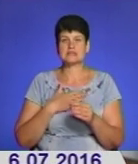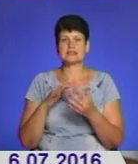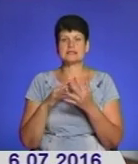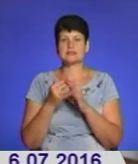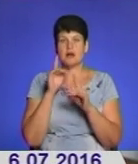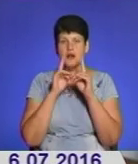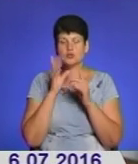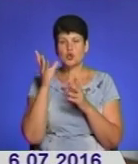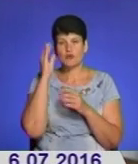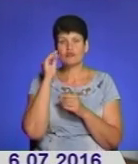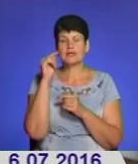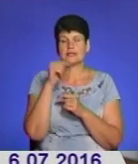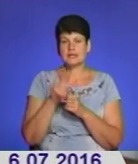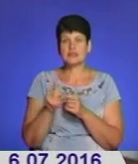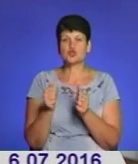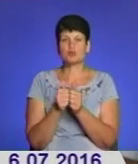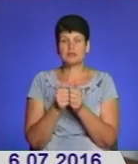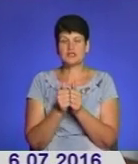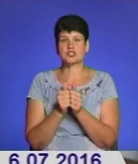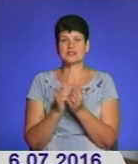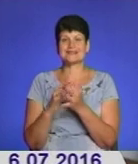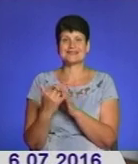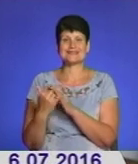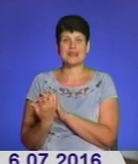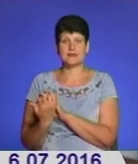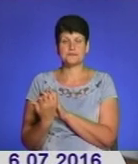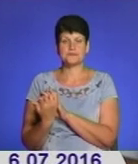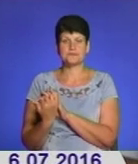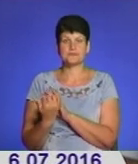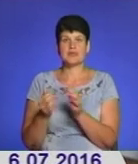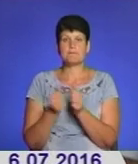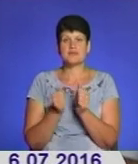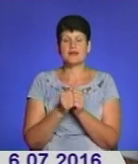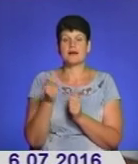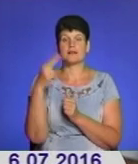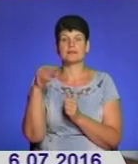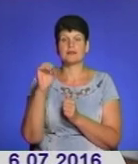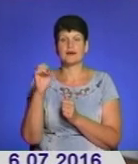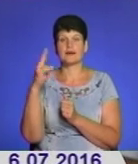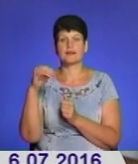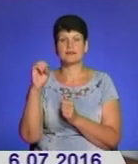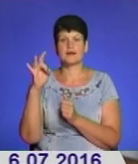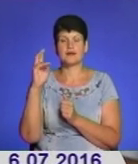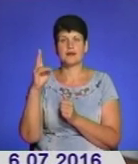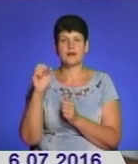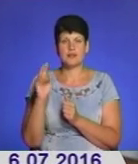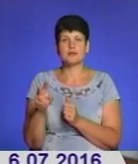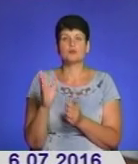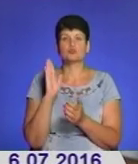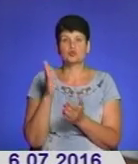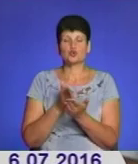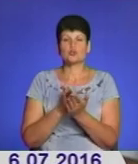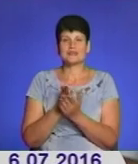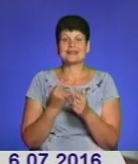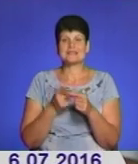розраховували на те, що ці ближчі лежачі села біля дедеркал будуть обслуговуватися на цій